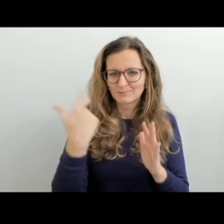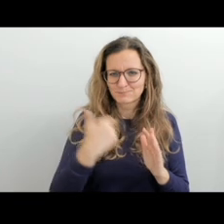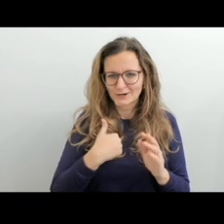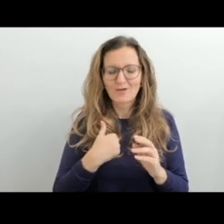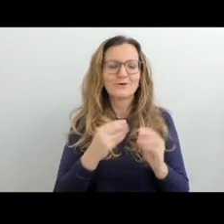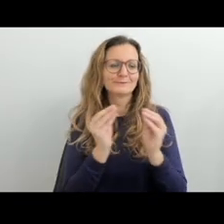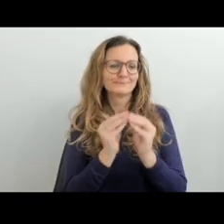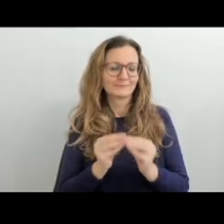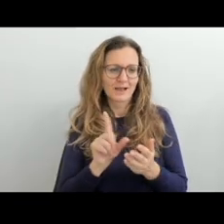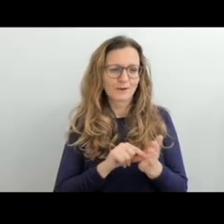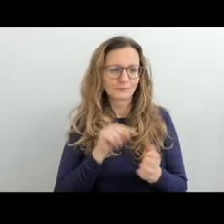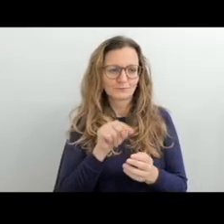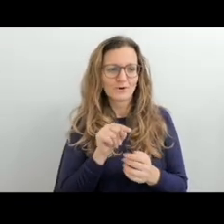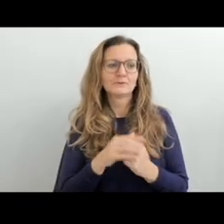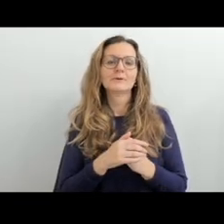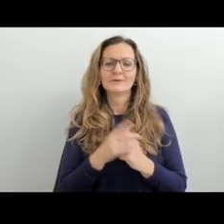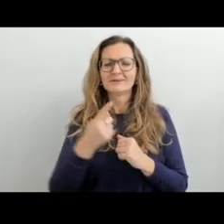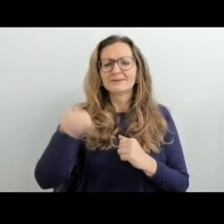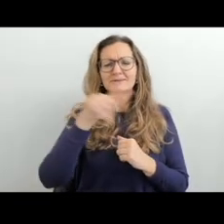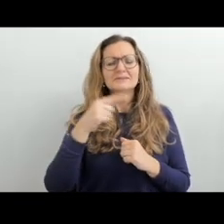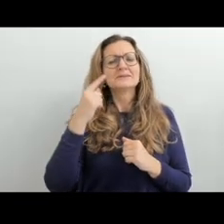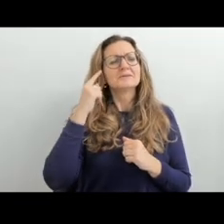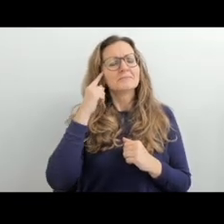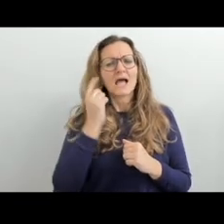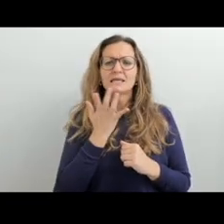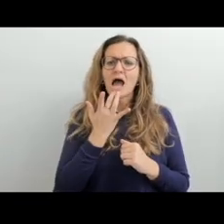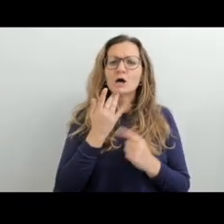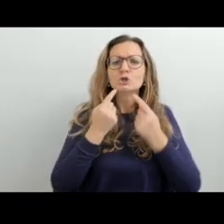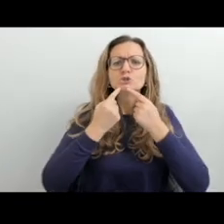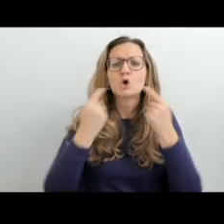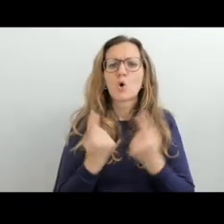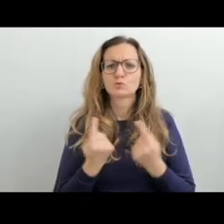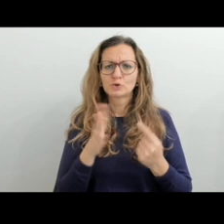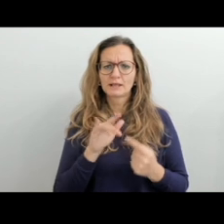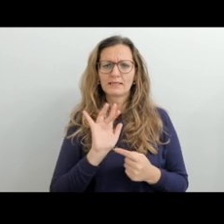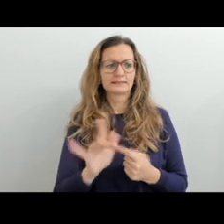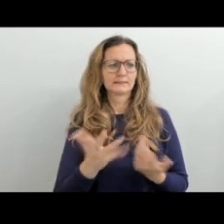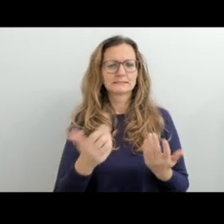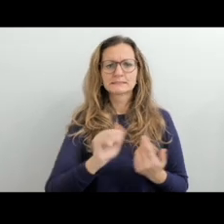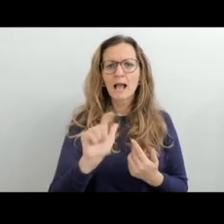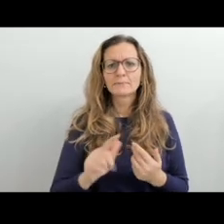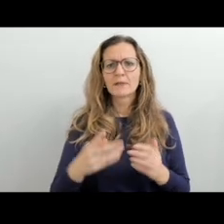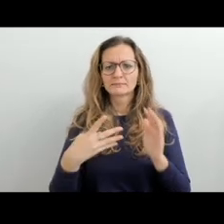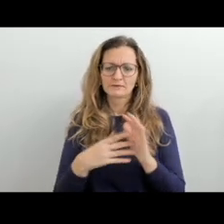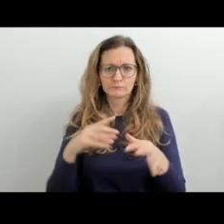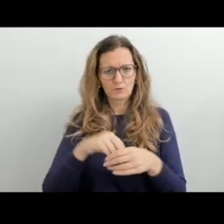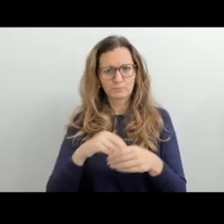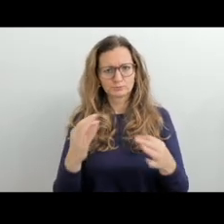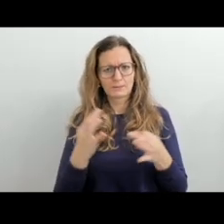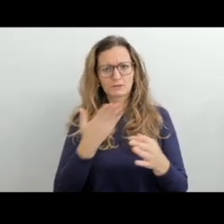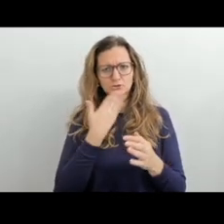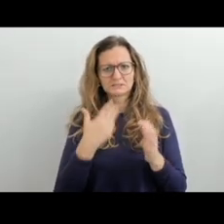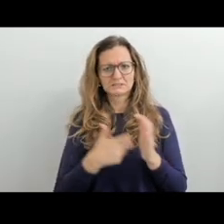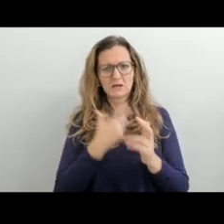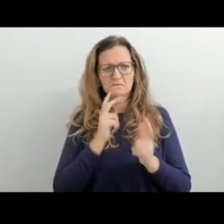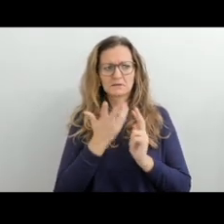Já jsem spolupracovala také na kapitole testování a hodnocení. A zde je